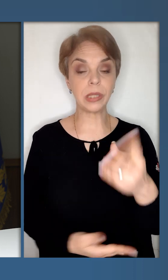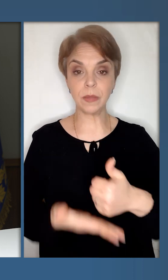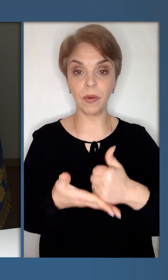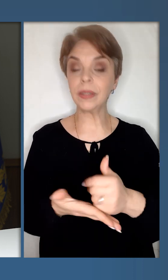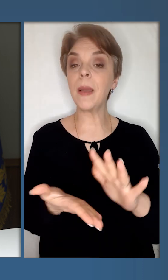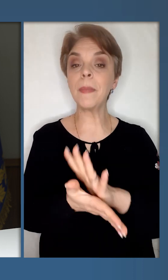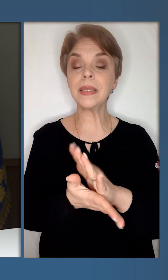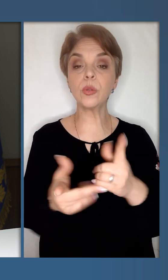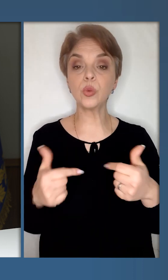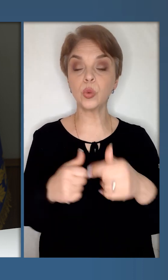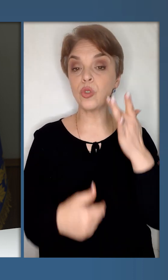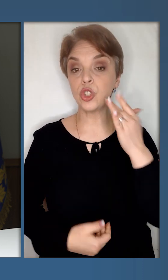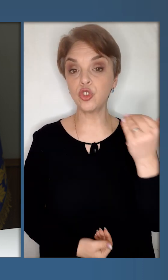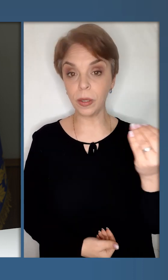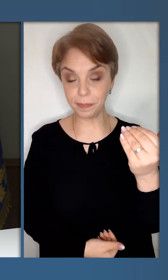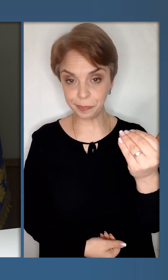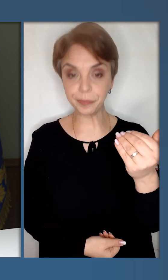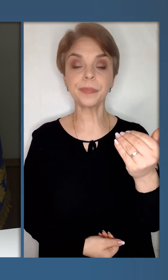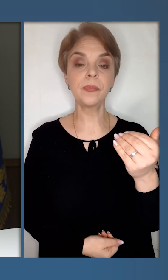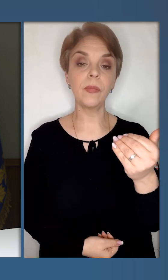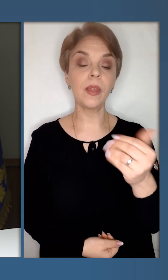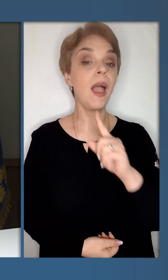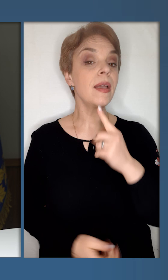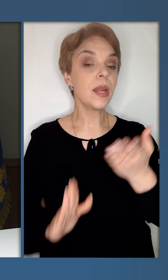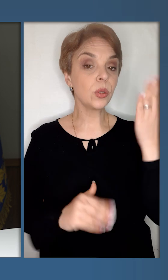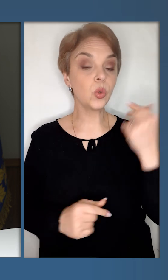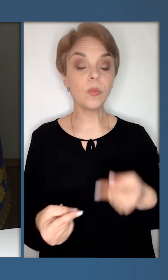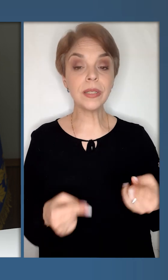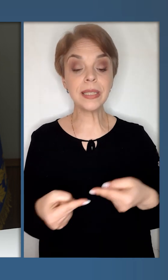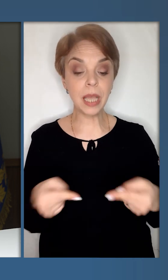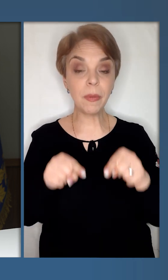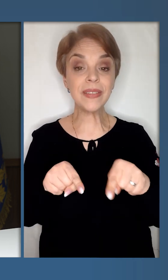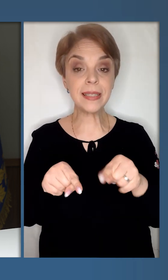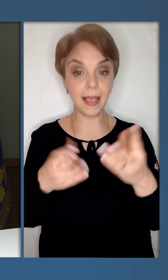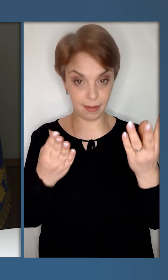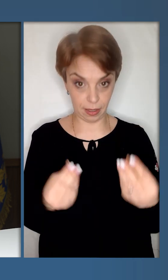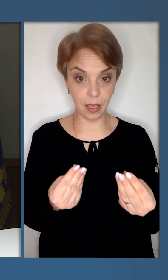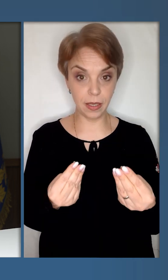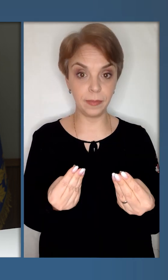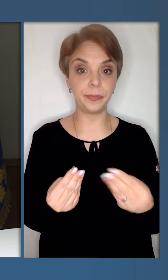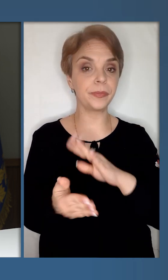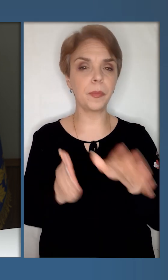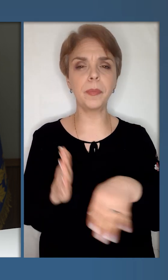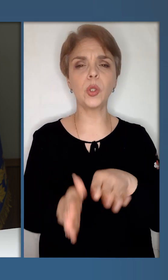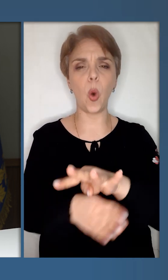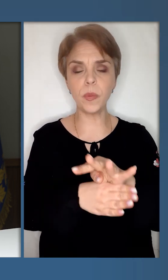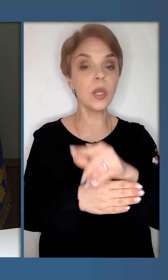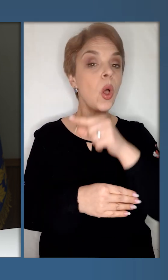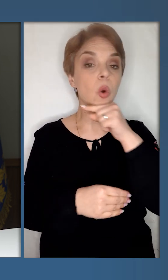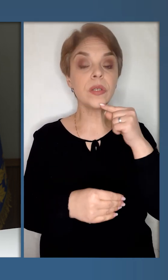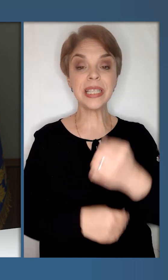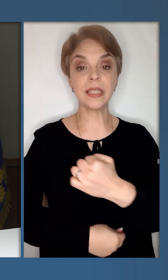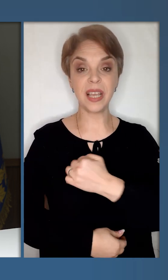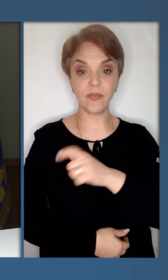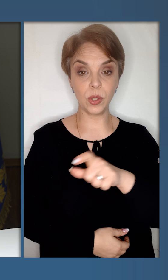однією з провідних медійних структур Сполучених Штатів Америки. Рік тому саме у цей день під обстріл